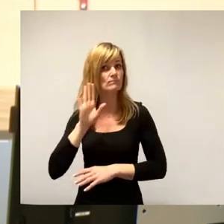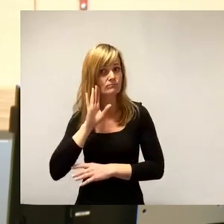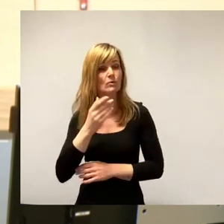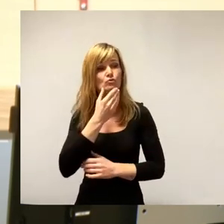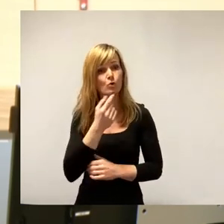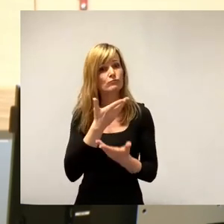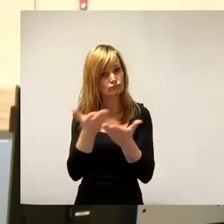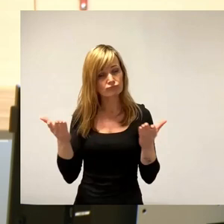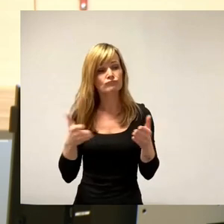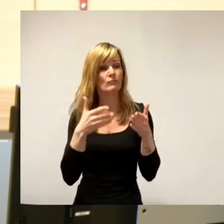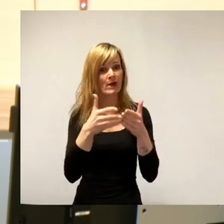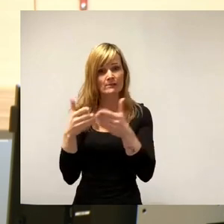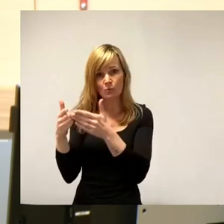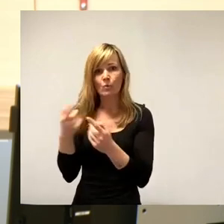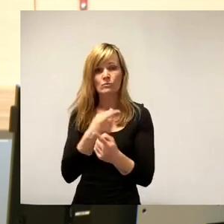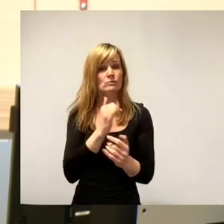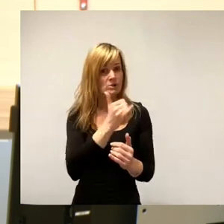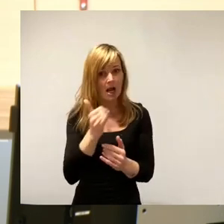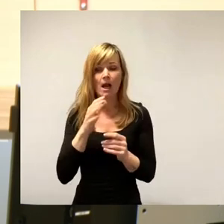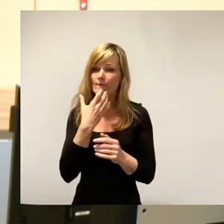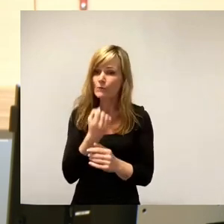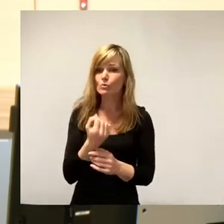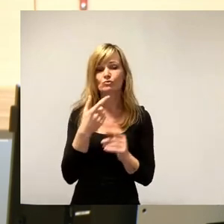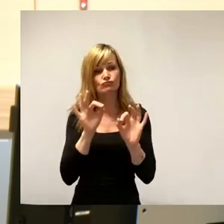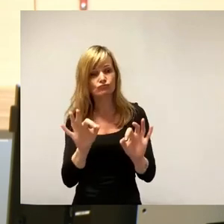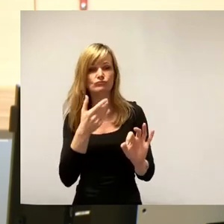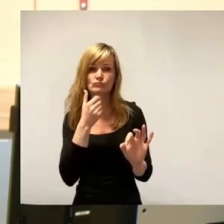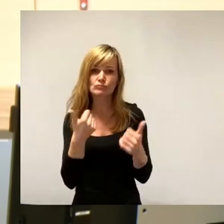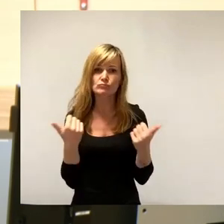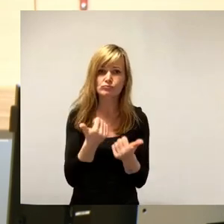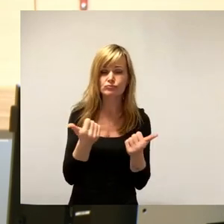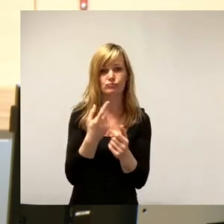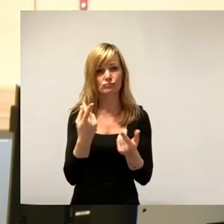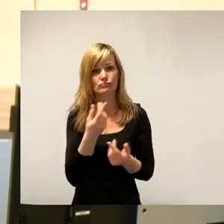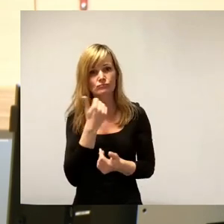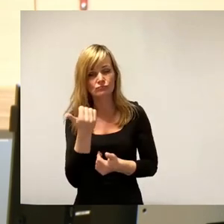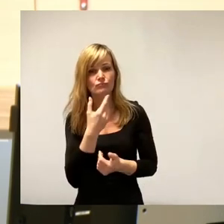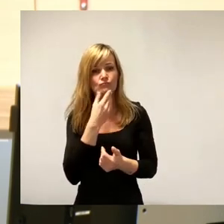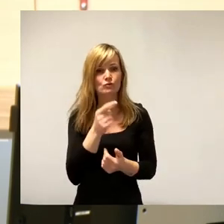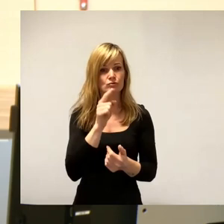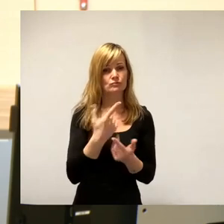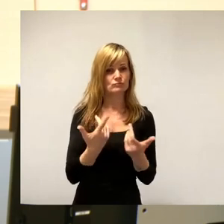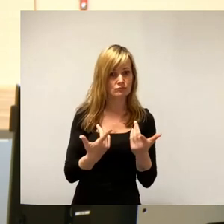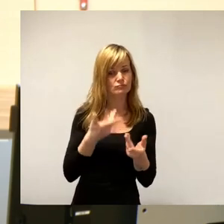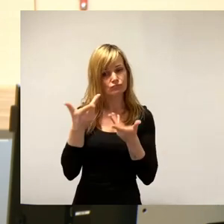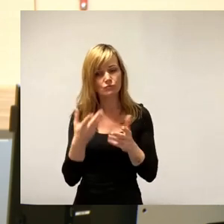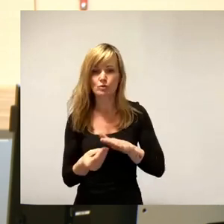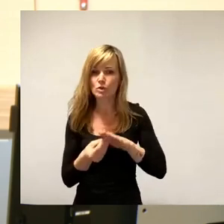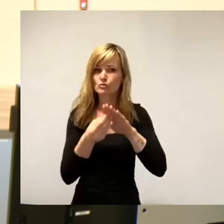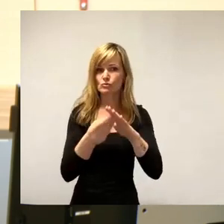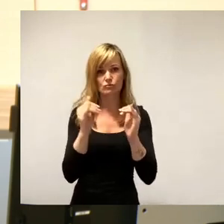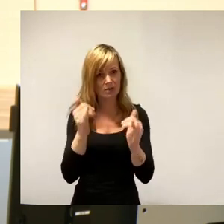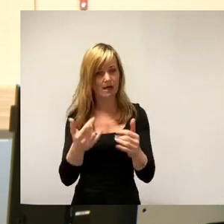Vorhaben bekannt haben, das alle schön fanden, der Zuzug entsprechend bewertet wurde, die Unterstützung gewährleistet wurde,